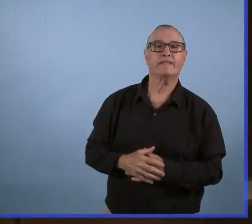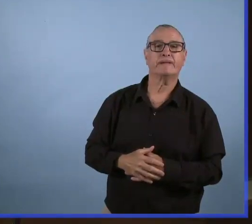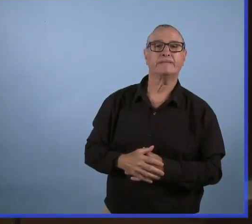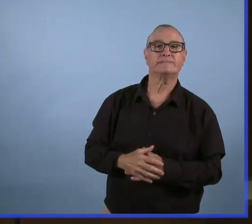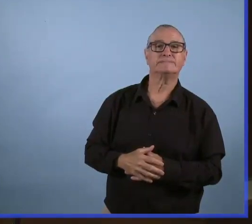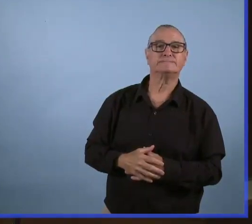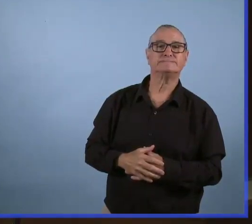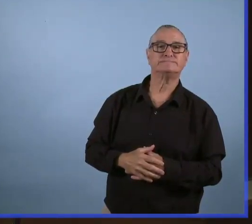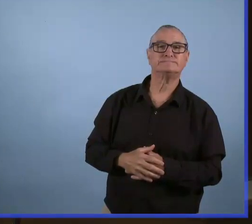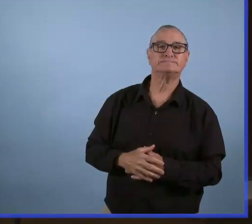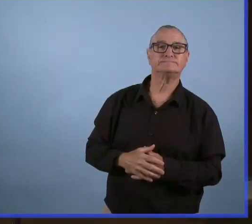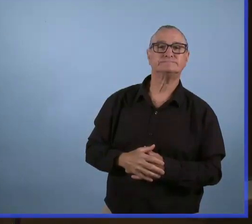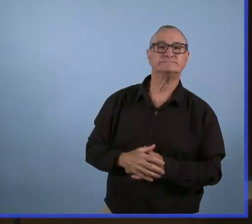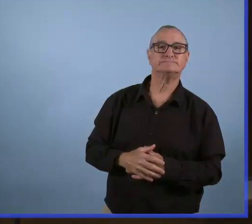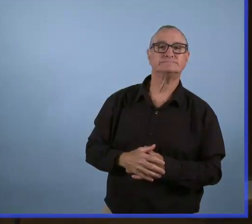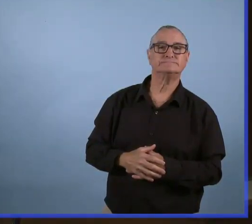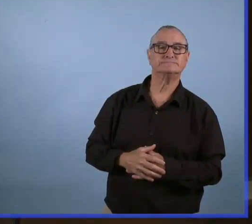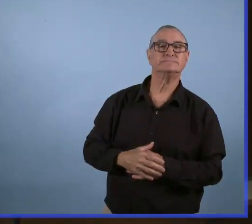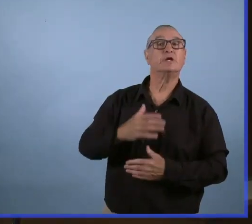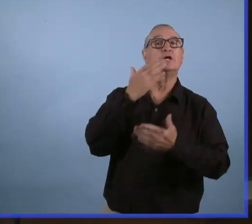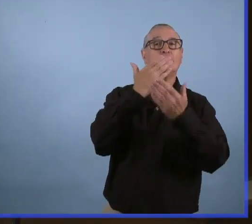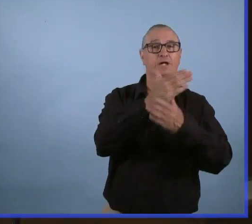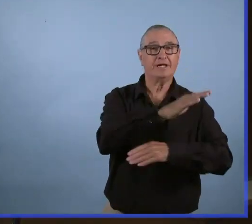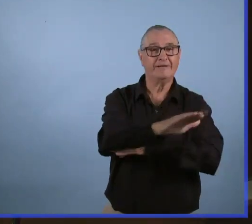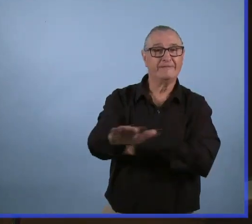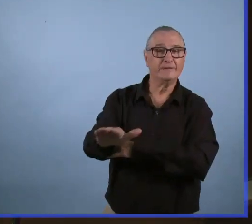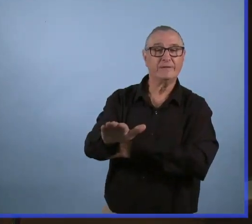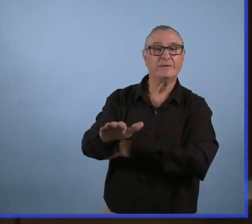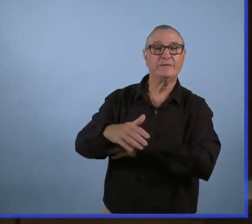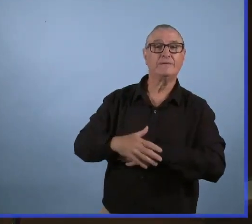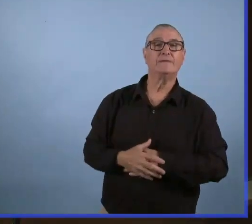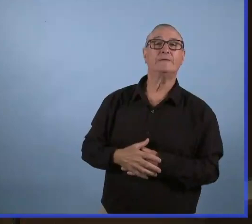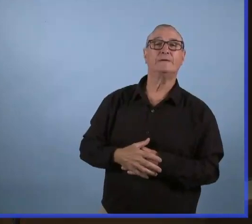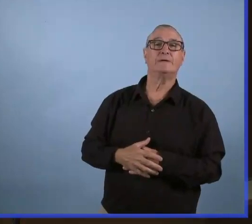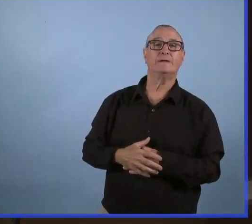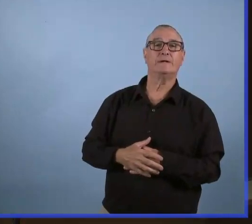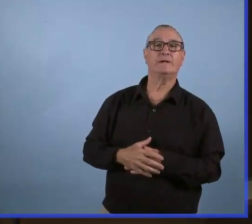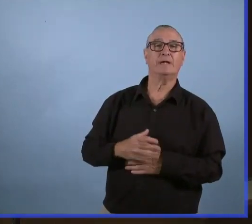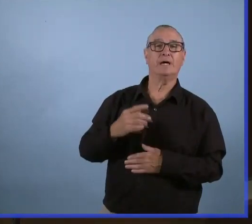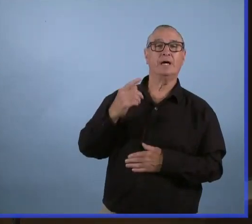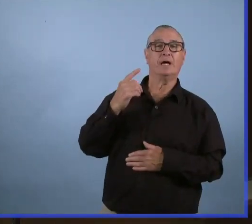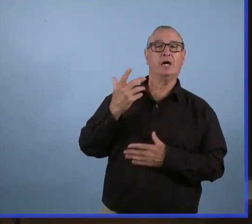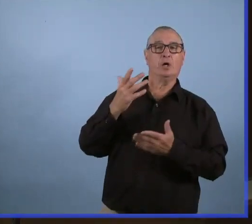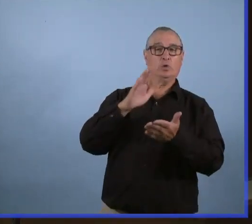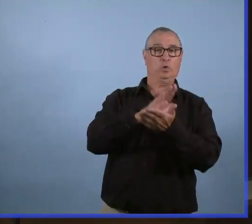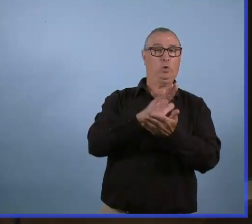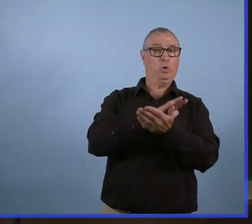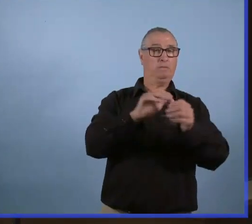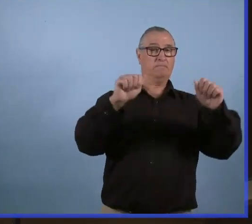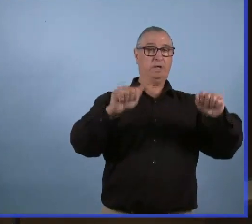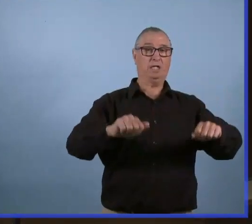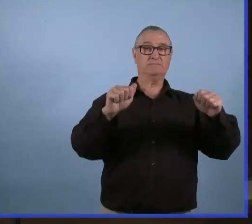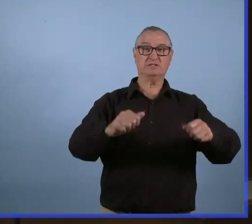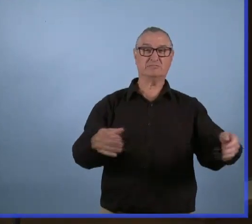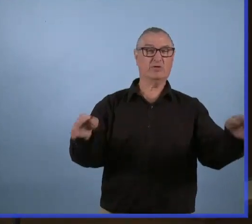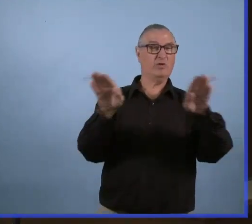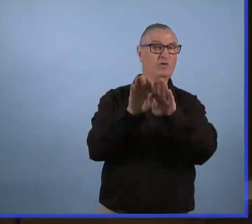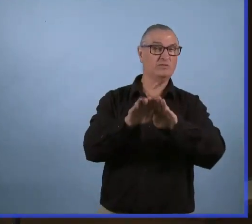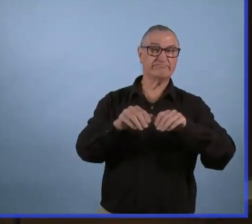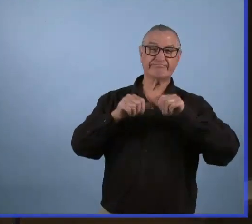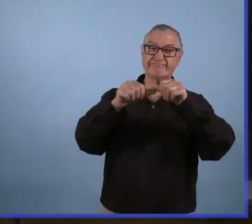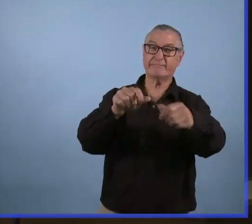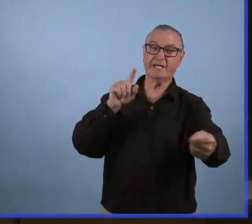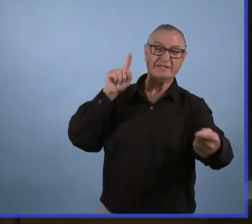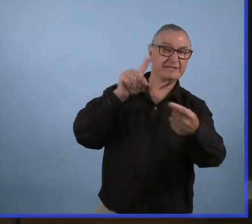Bonjour. Docteur Atoile, il y a un groupe de médecins qui a dit que les écoles